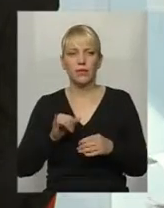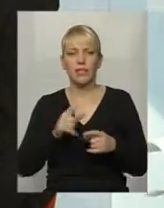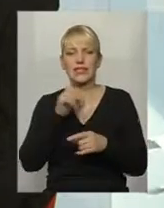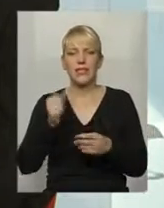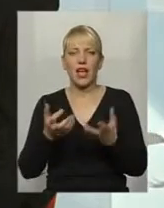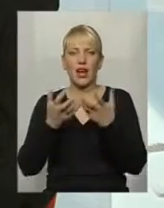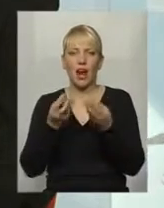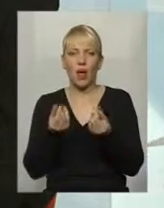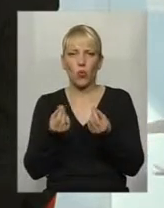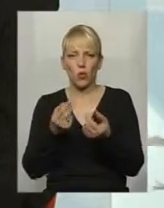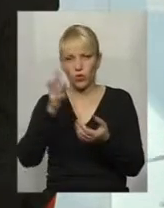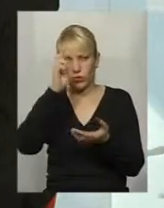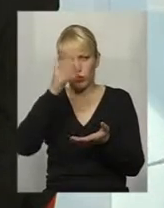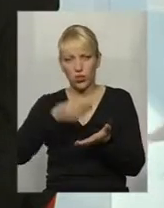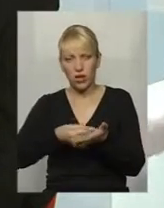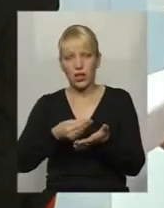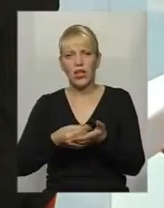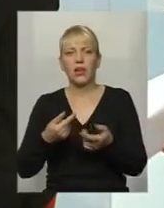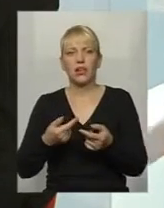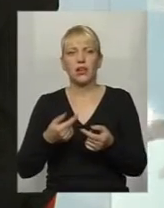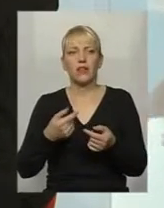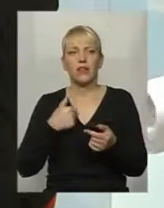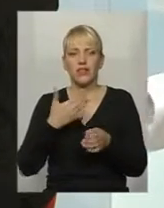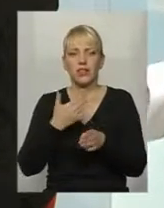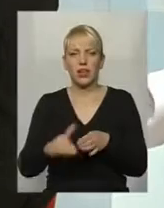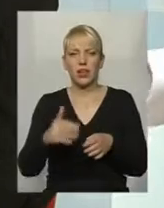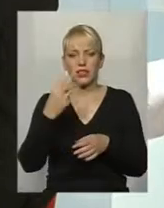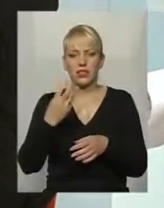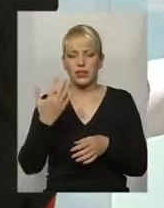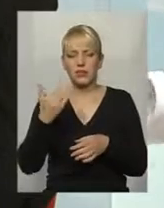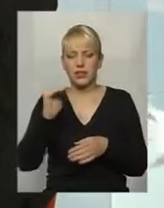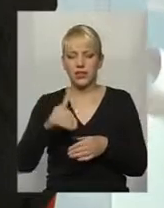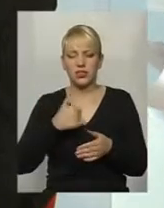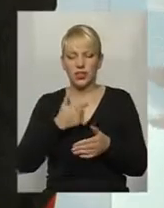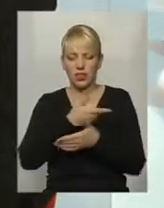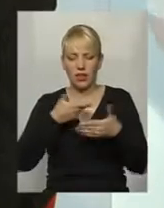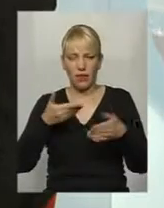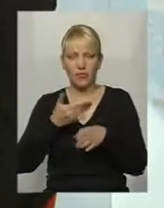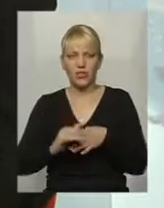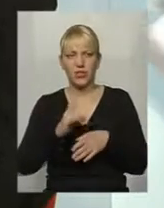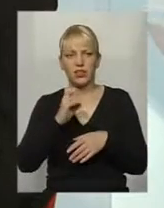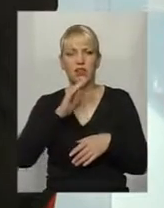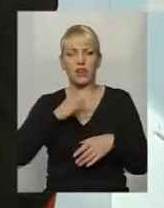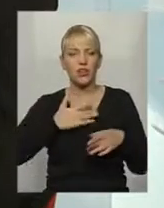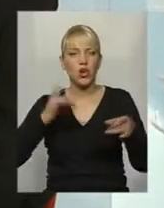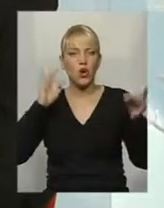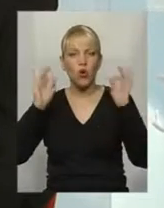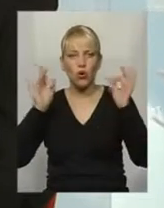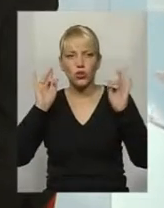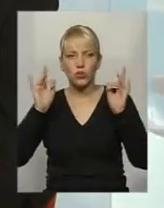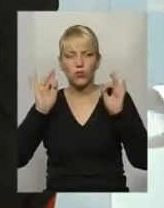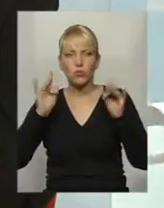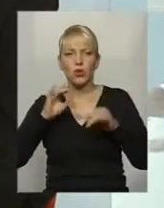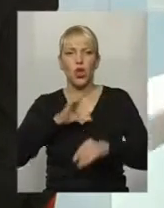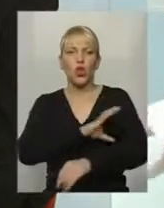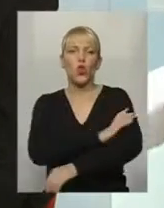рахунок бюджетних коштів виділяються. цьому році, наприклад, нам 35 тисяч виділили от на наші озвучені тонометри, бо в нас